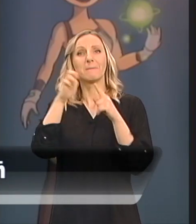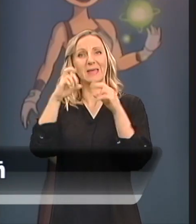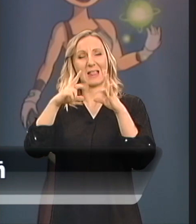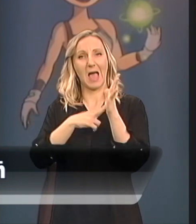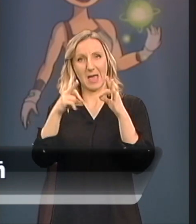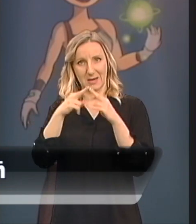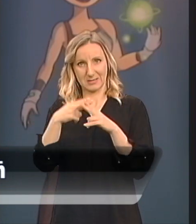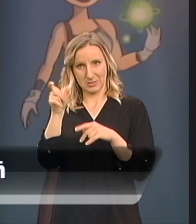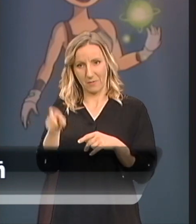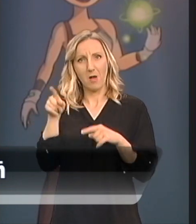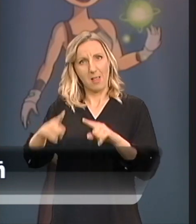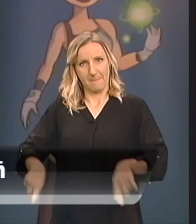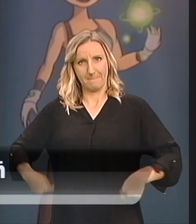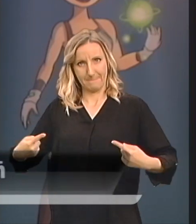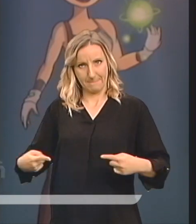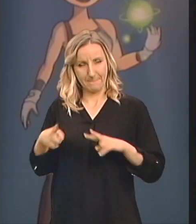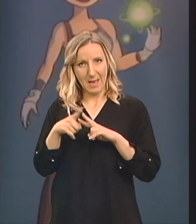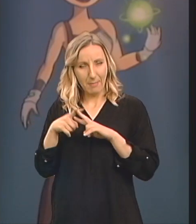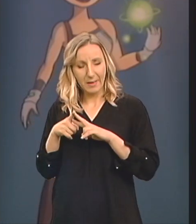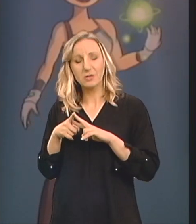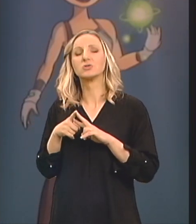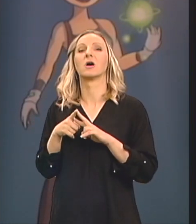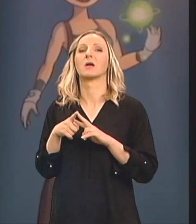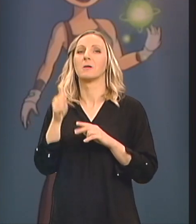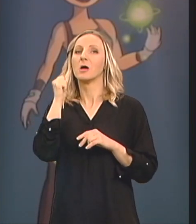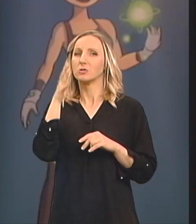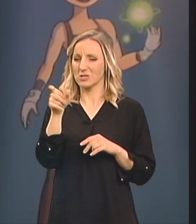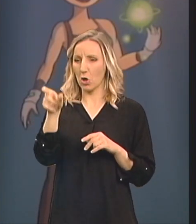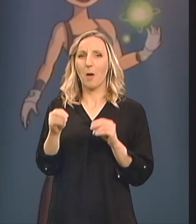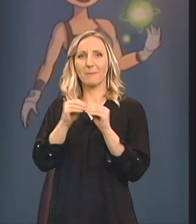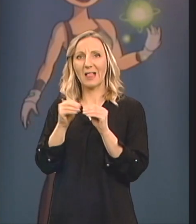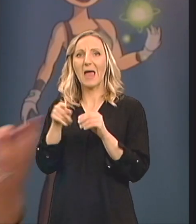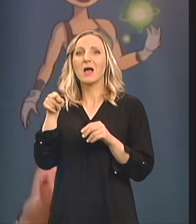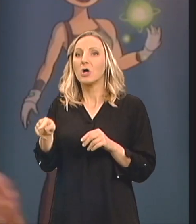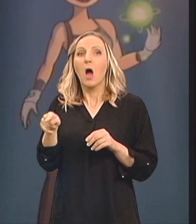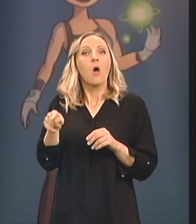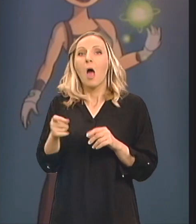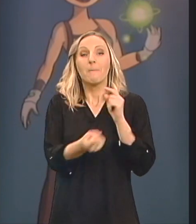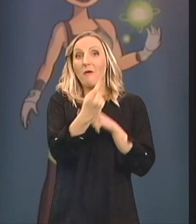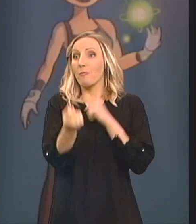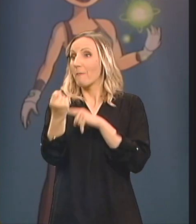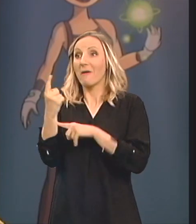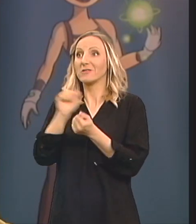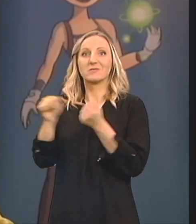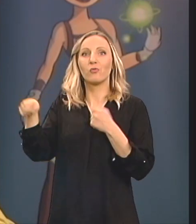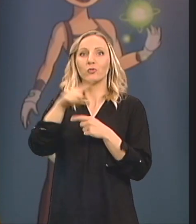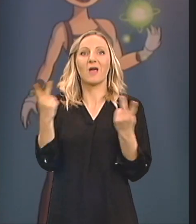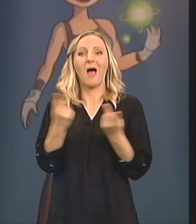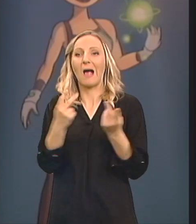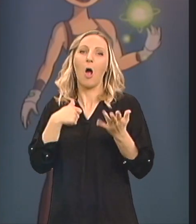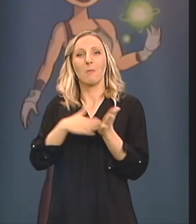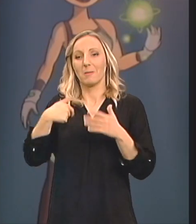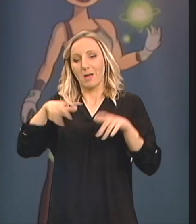Koja je paraplegičar I onako često za nju kažu da iskače iz paštete Nema gdje je nema Nisam je nija